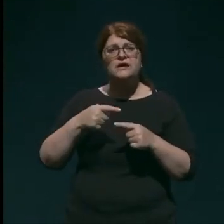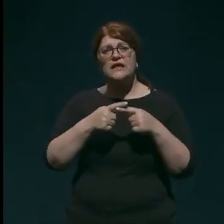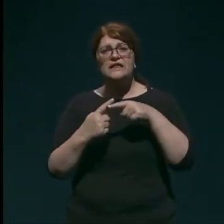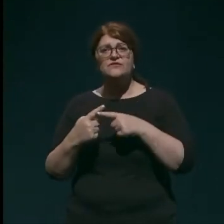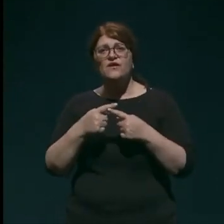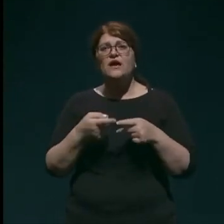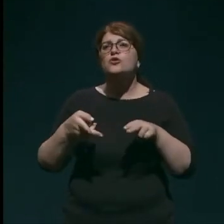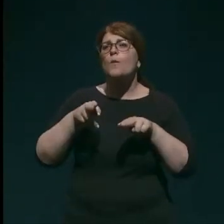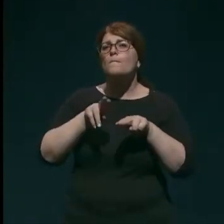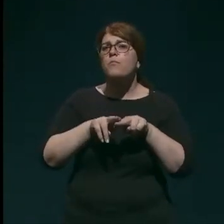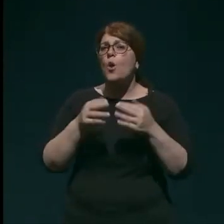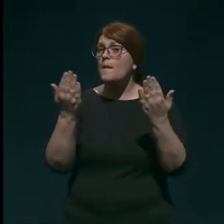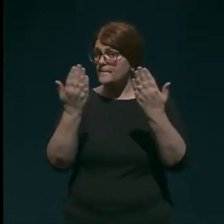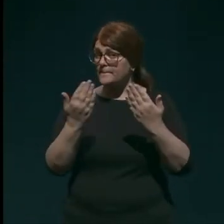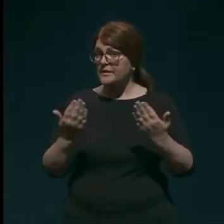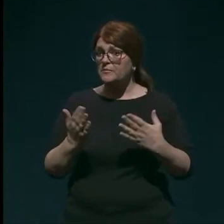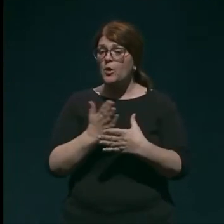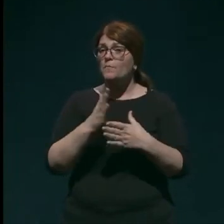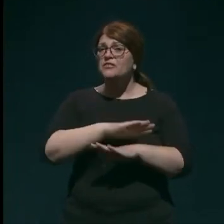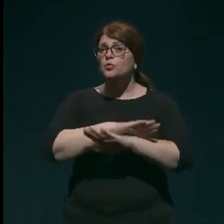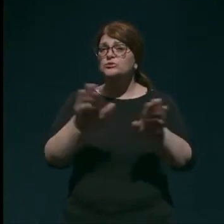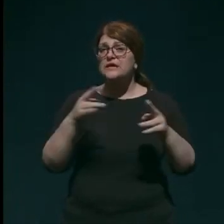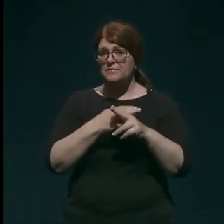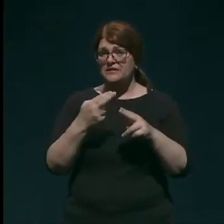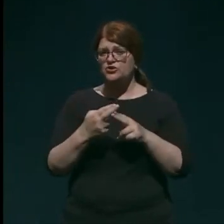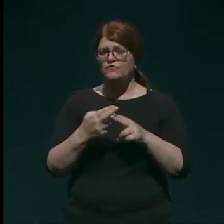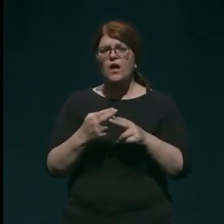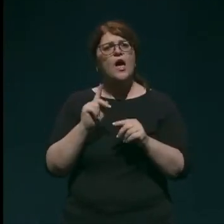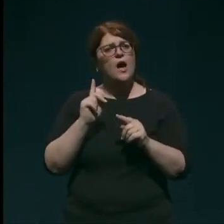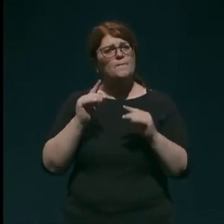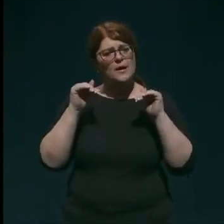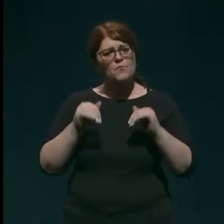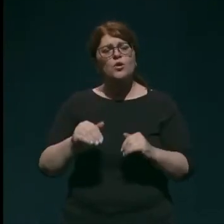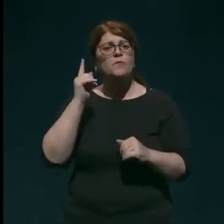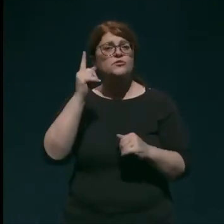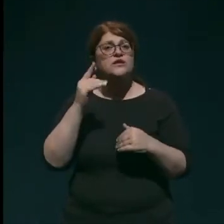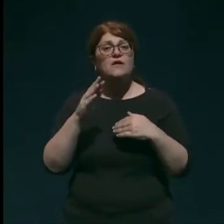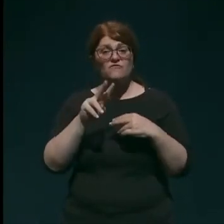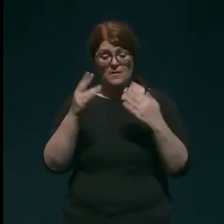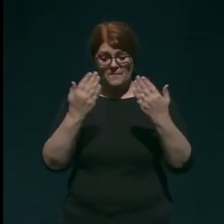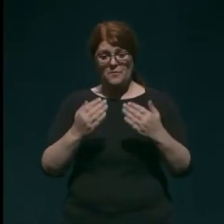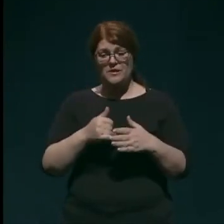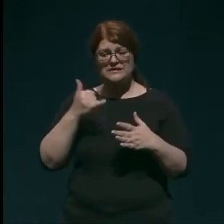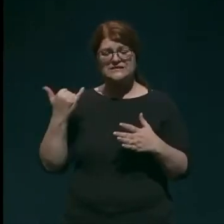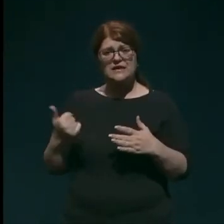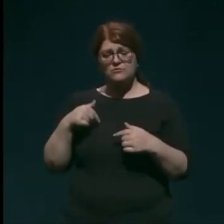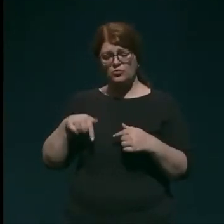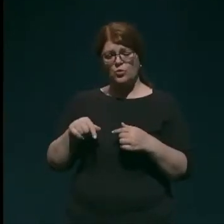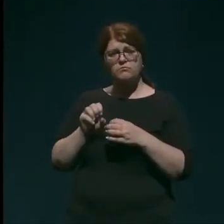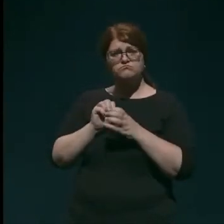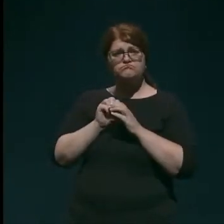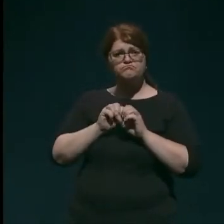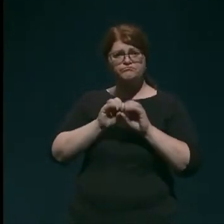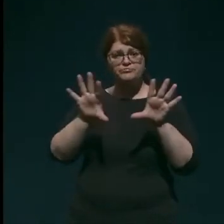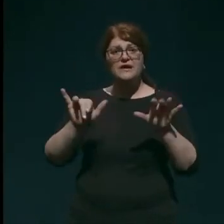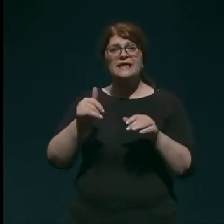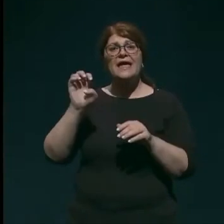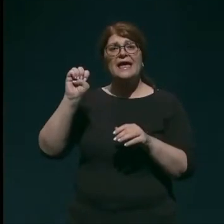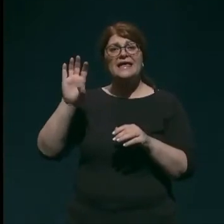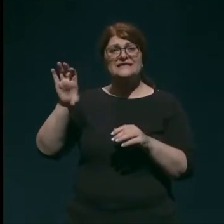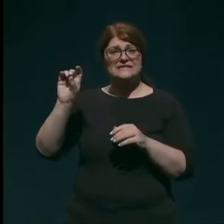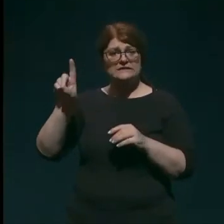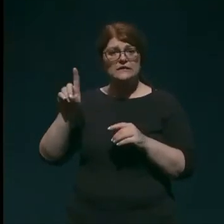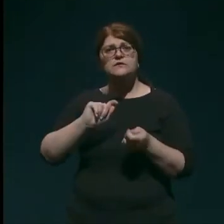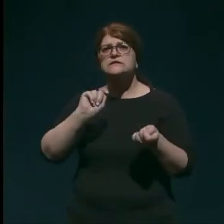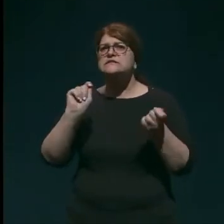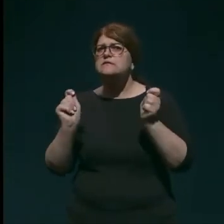bolj primerljivo med vsemi državami. Moram pa opozoriti, da je v primerjavi zadnjo prezentacijo, ki sem imel tukaj, je ECDC spremenil